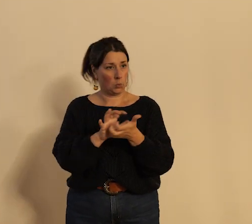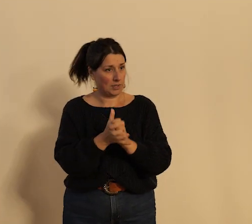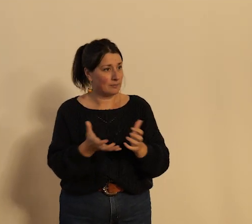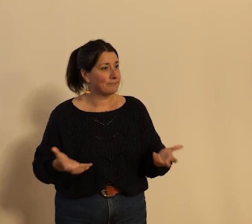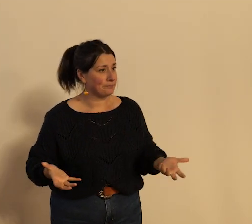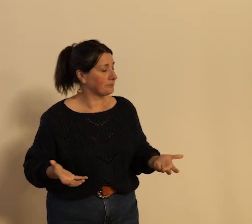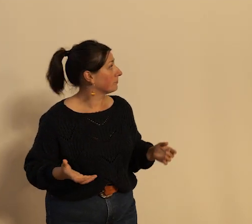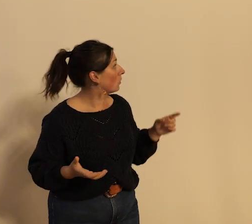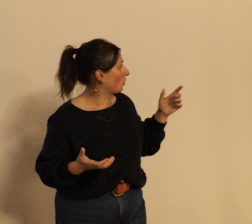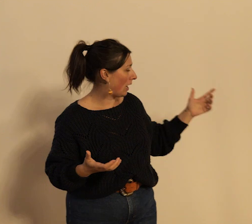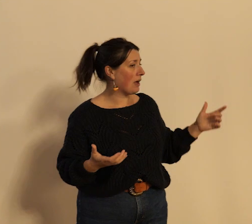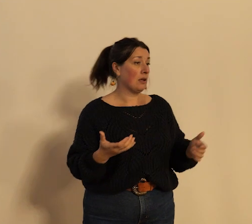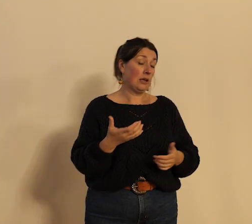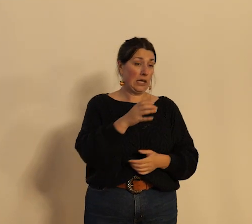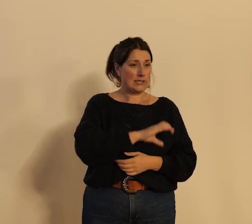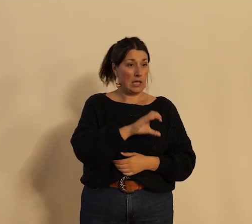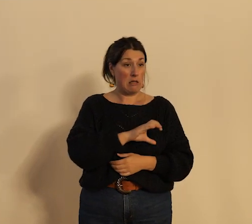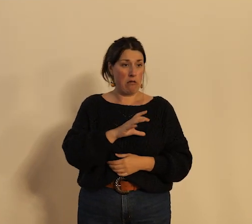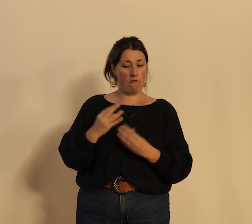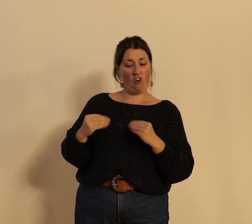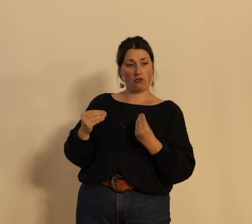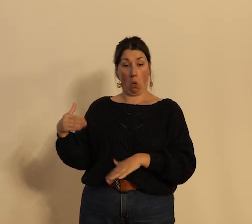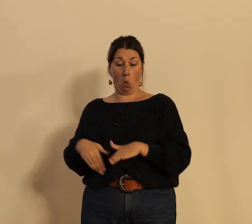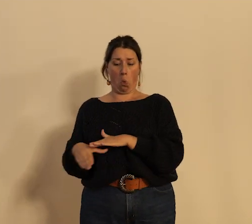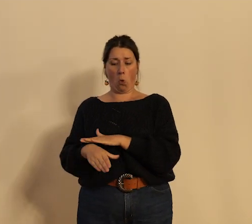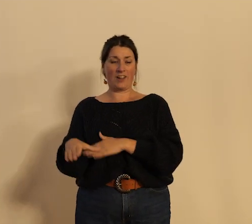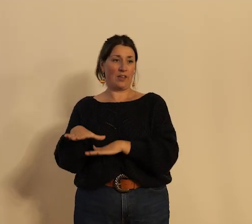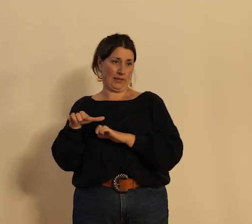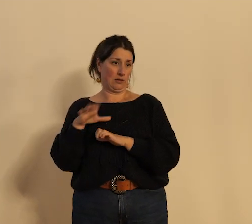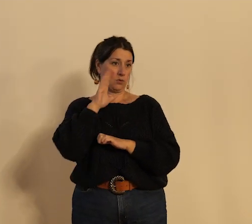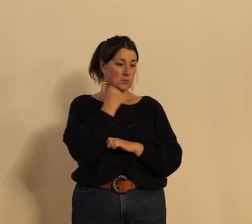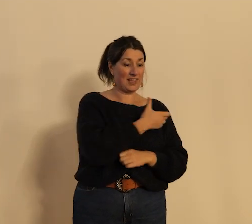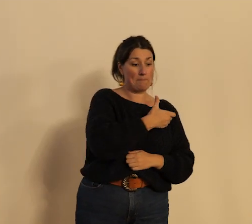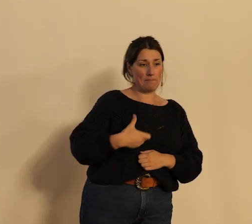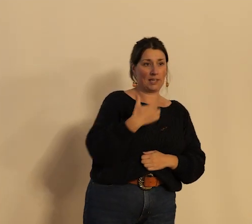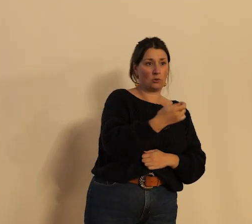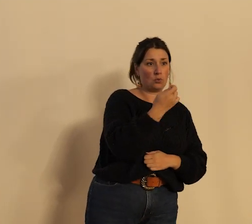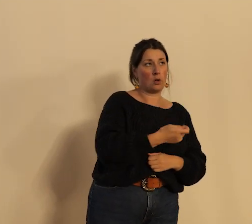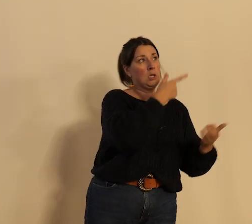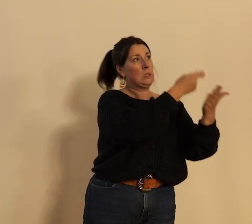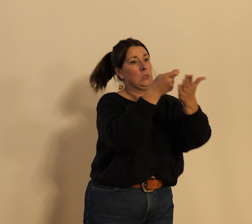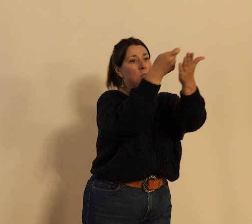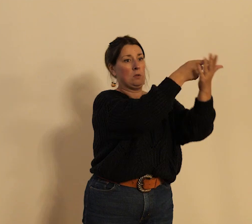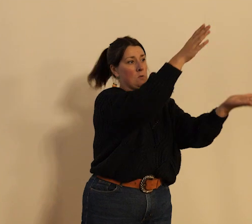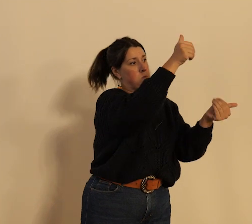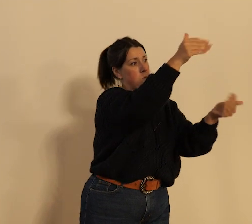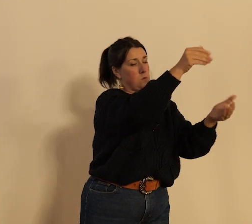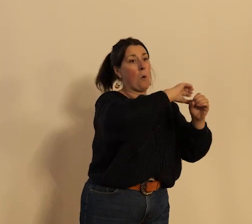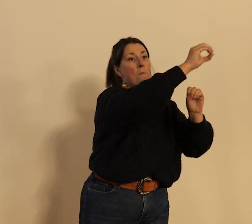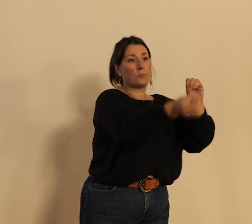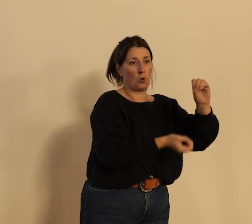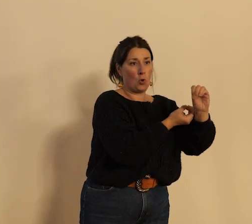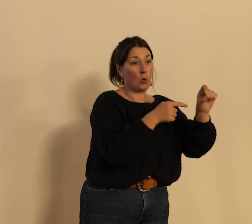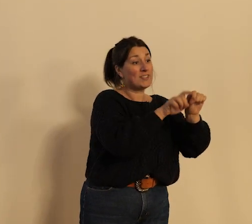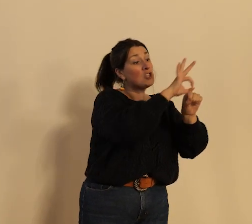municipalité mettra en place sur instruction de la préfecture un approvisionnement des pneus et des